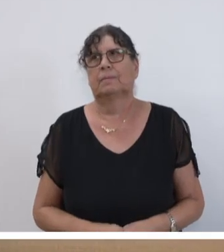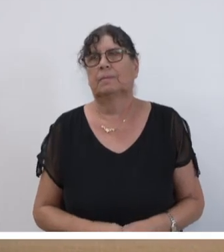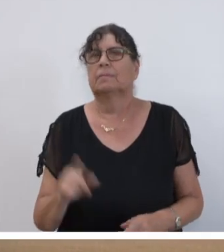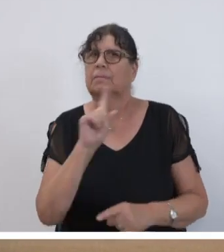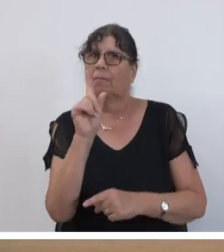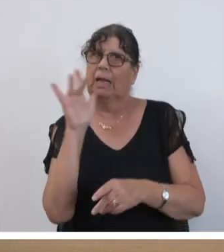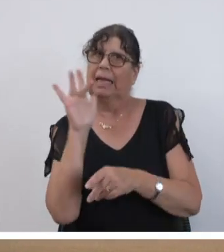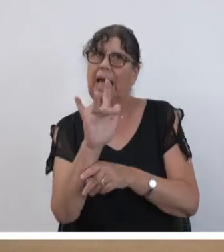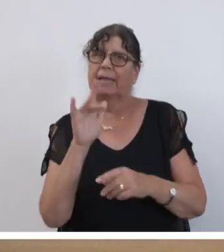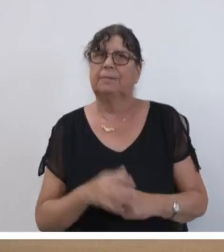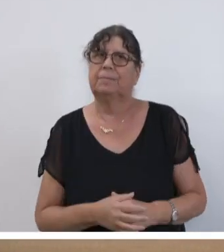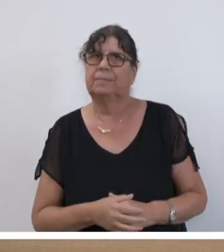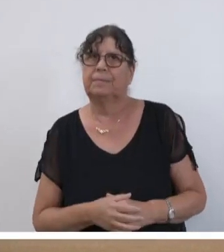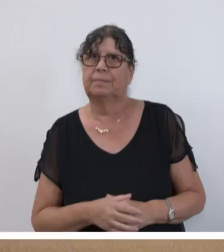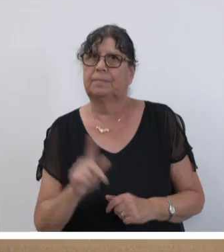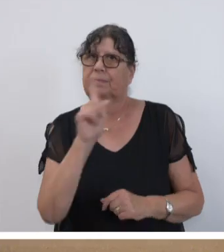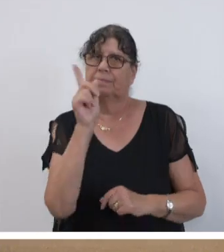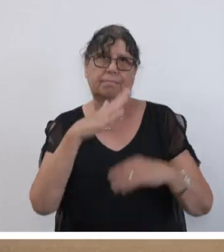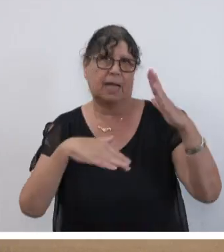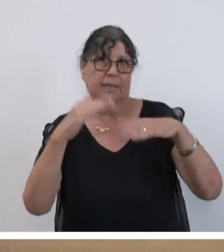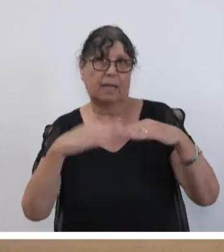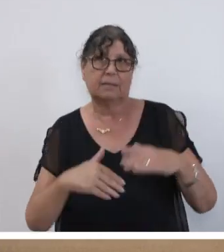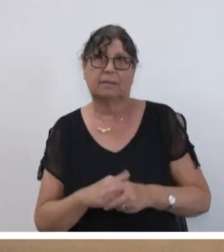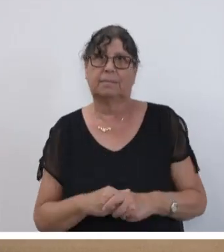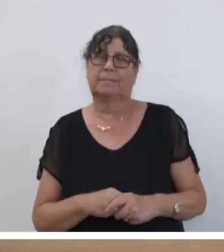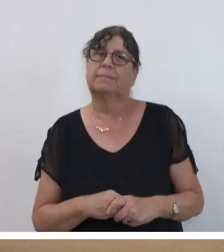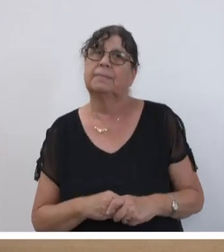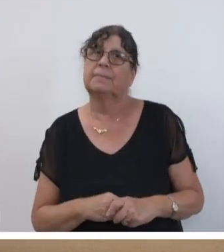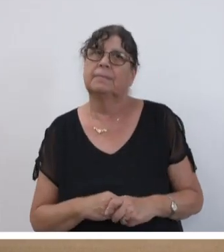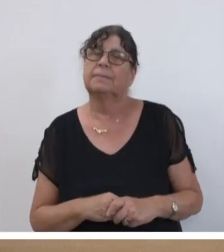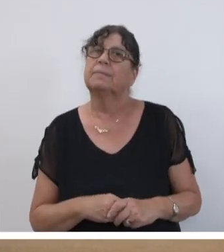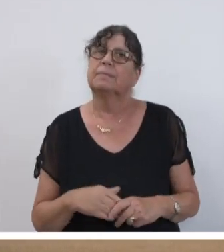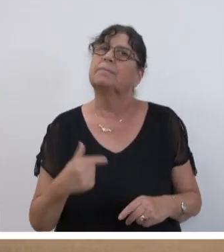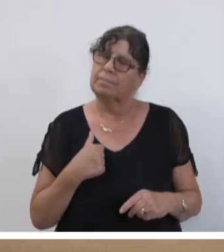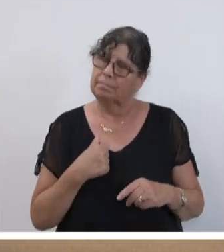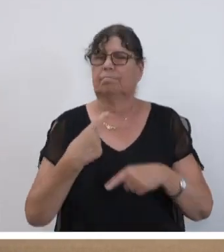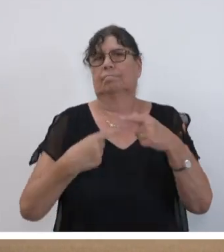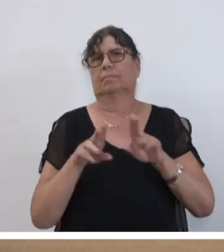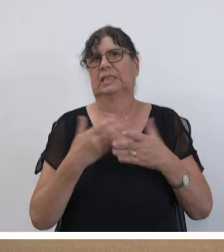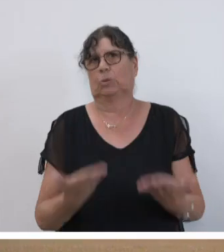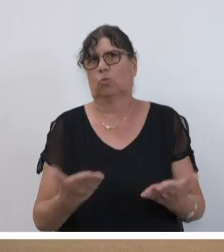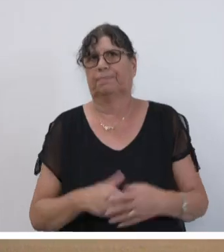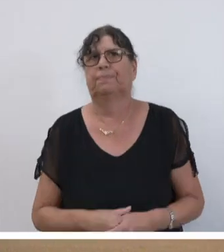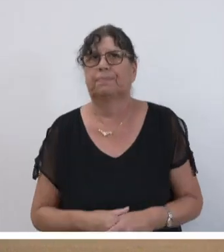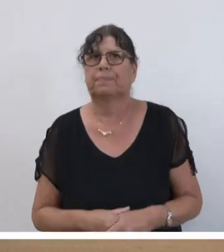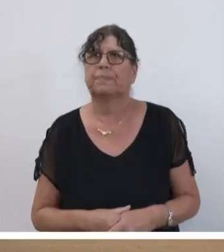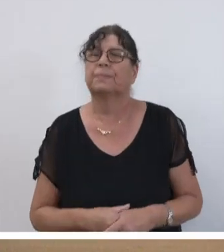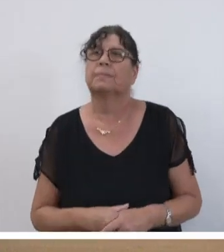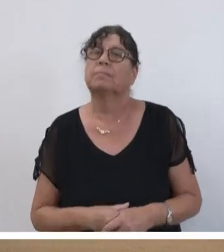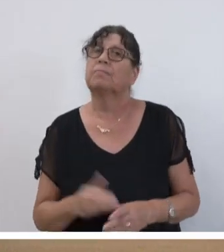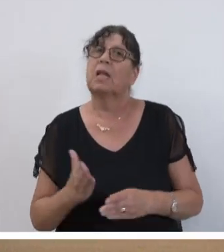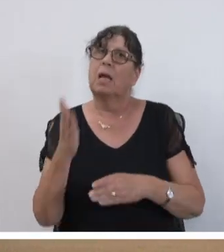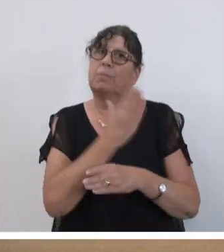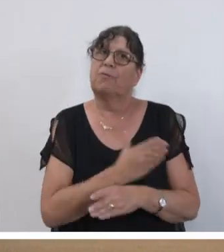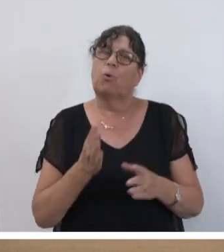Wer ist dagegen? Wer enthält sich der Stimme? Dann verfahren wir so. Bevor